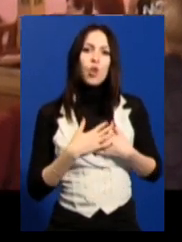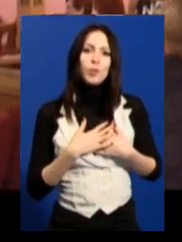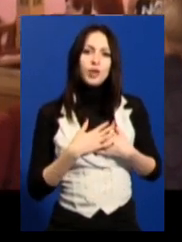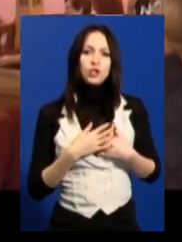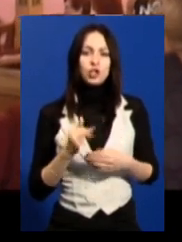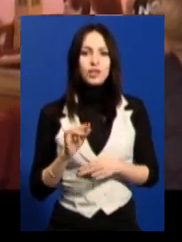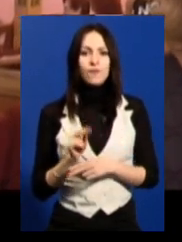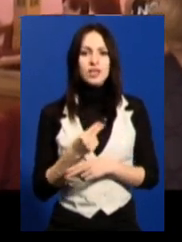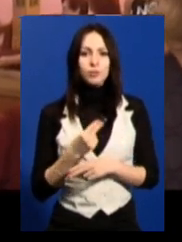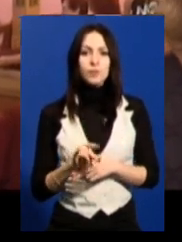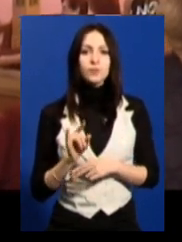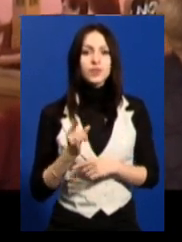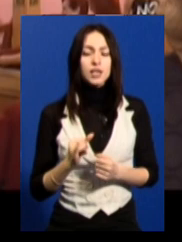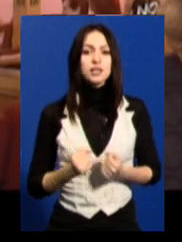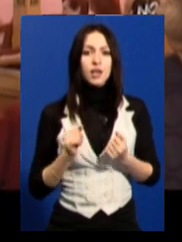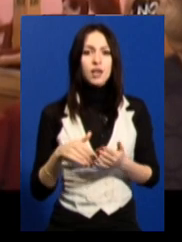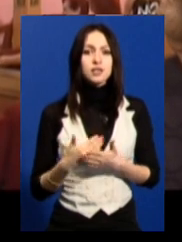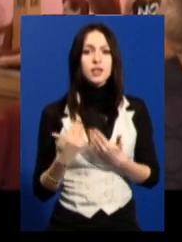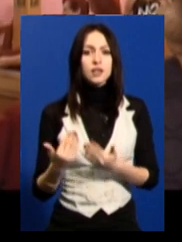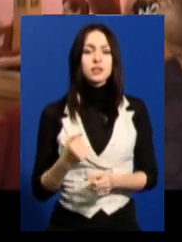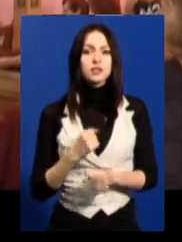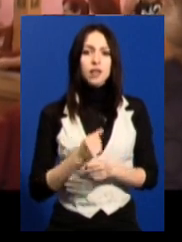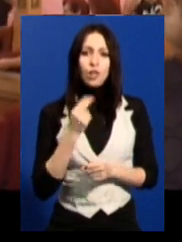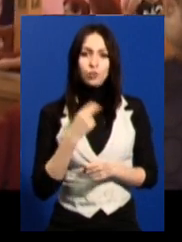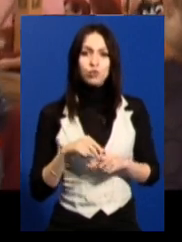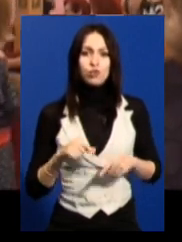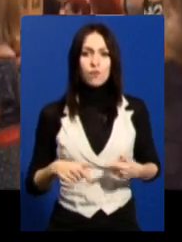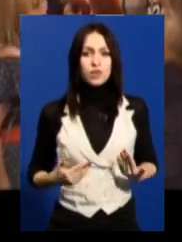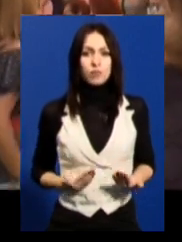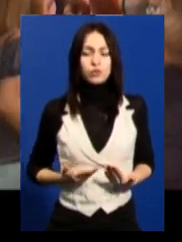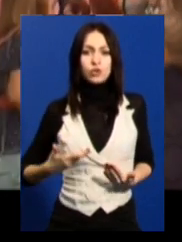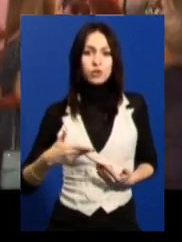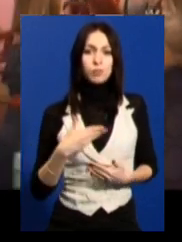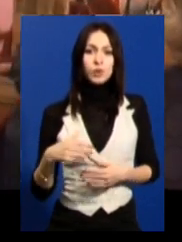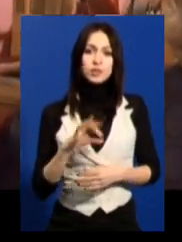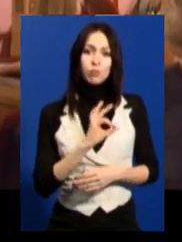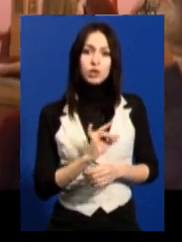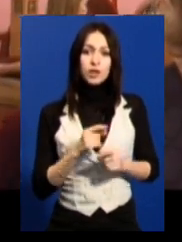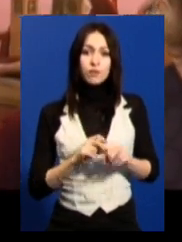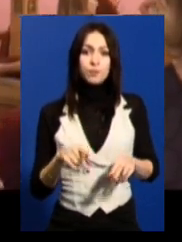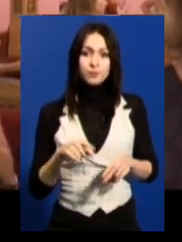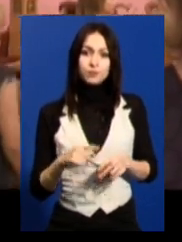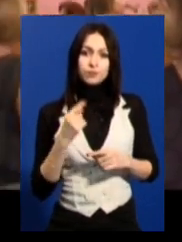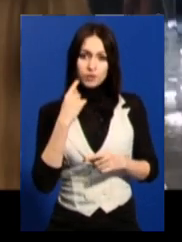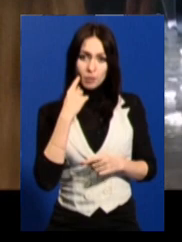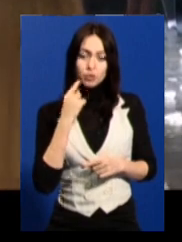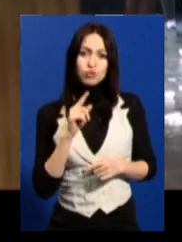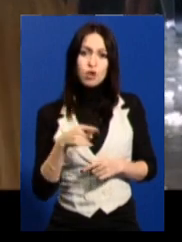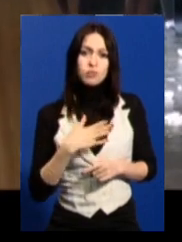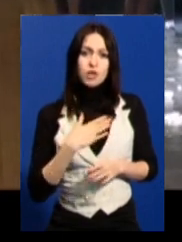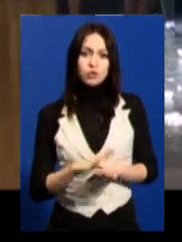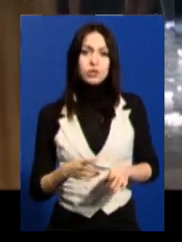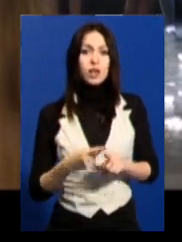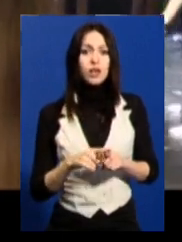виховуючи дітей, і стараючись для них зробити краще в цьому житті, ми використовуємо і тим самим ображаємо наших дітей. Ця